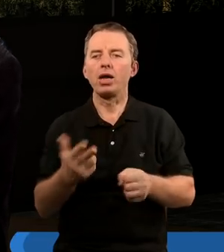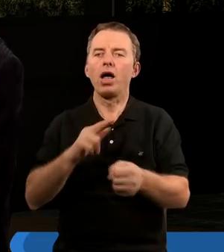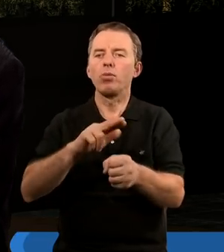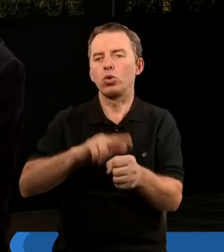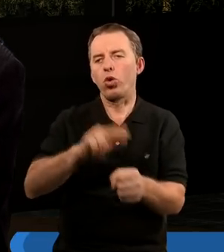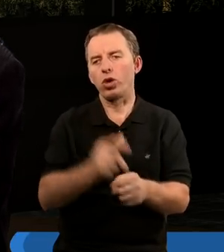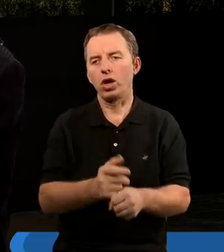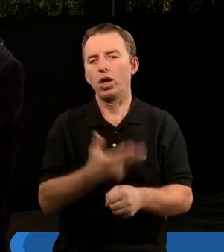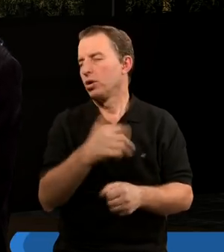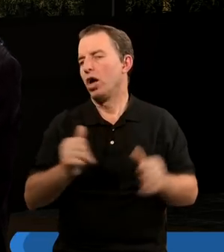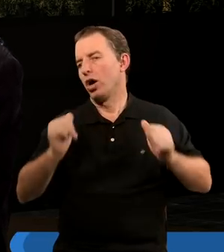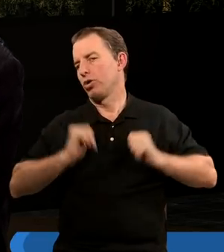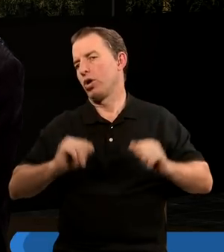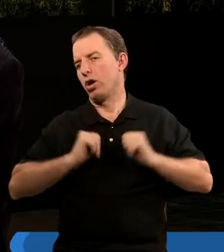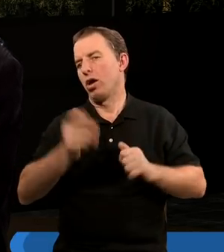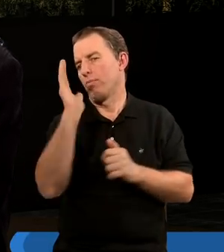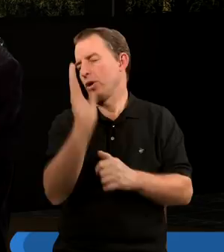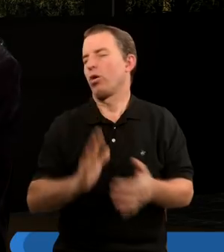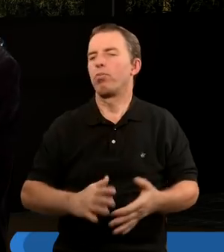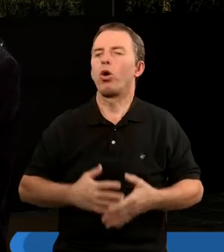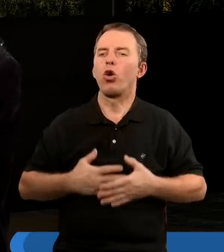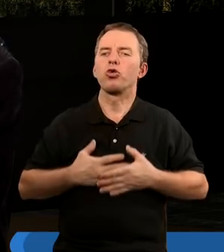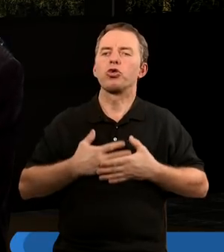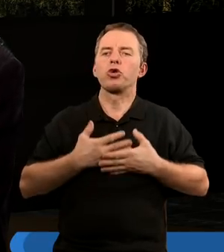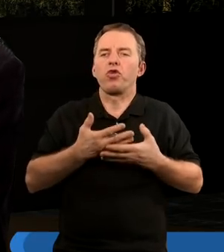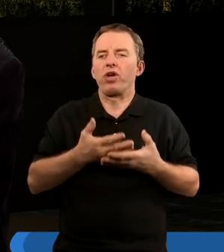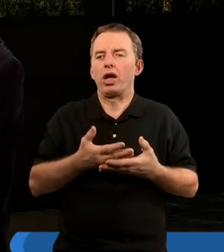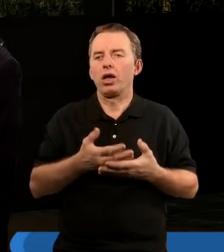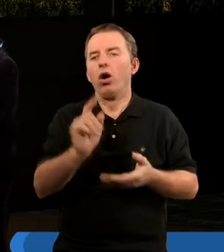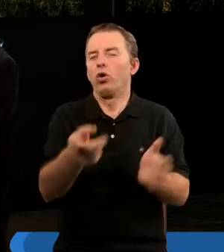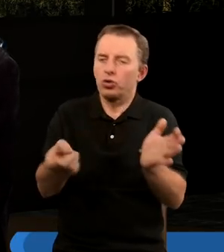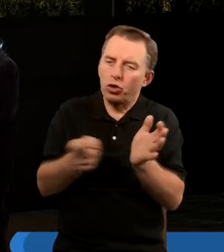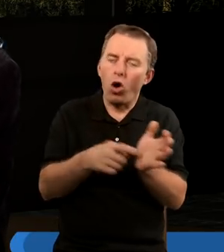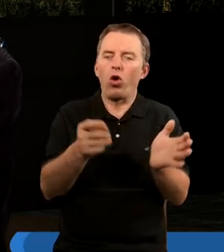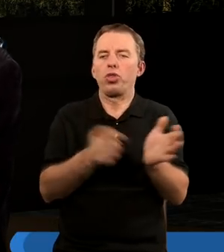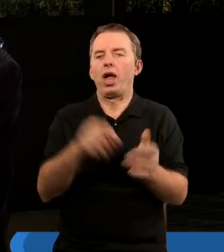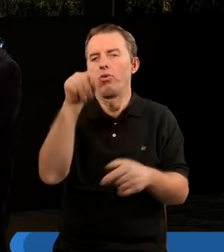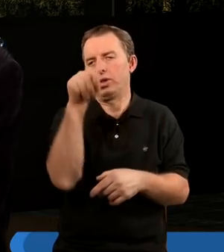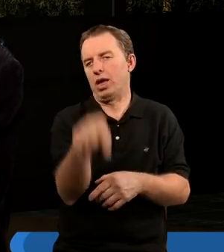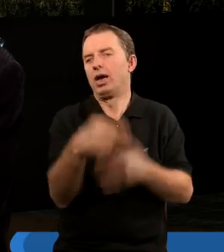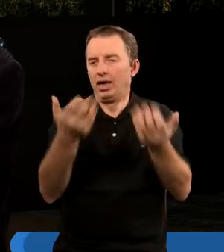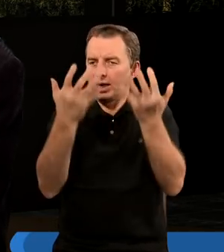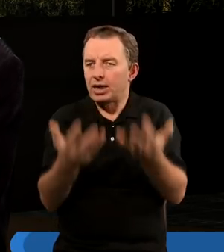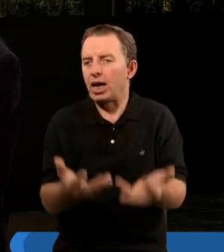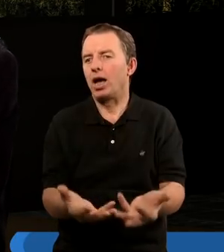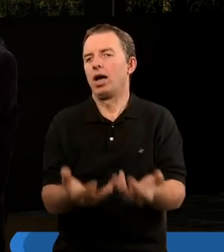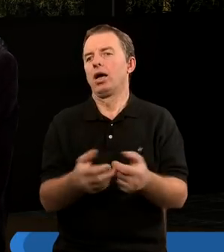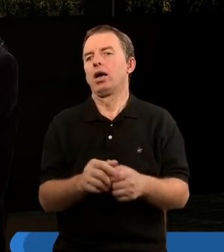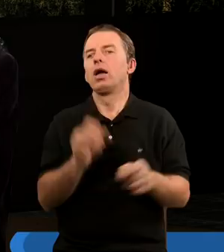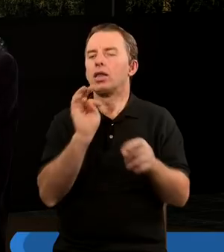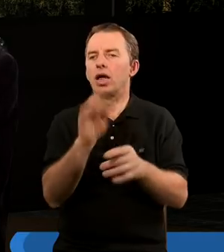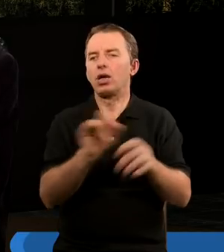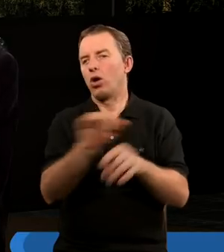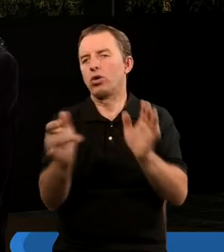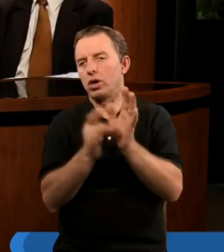który nie czekał, aż go będą podziwiać, tylko on żądał tego, on chce. Tak samo jak